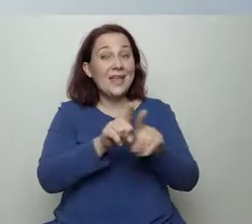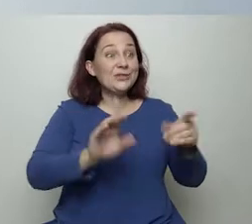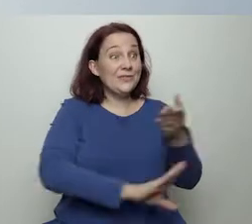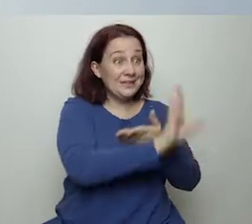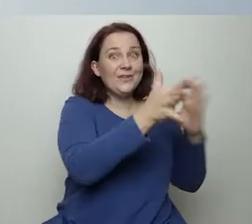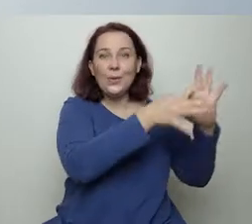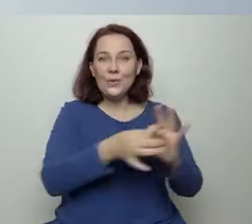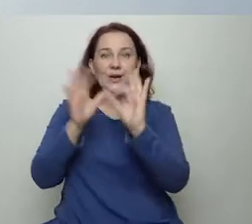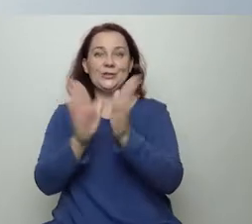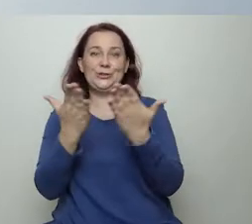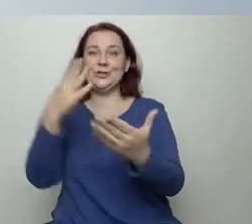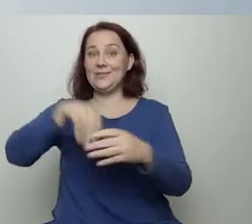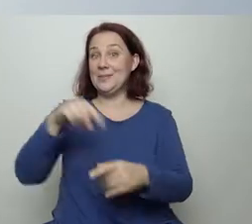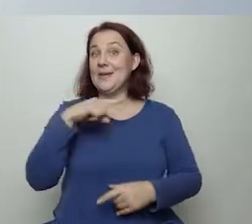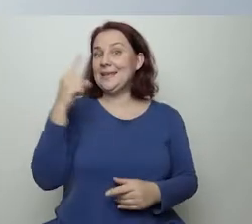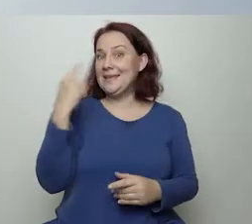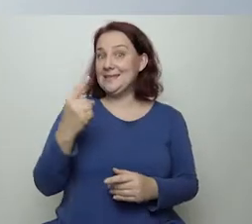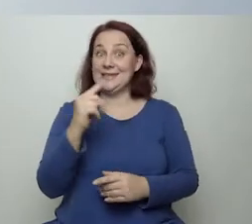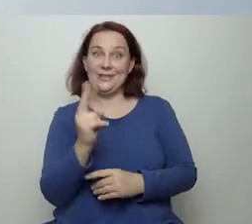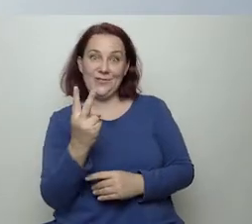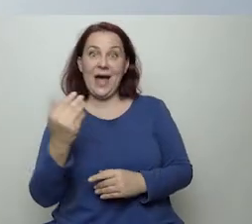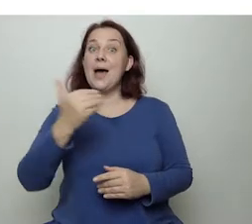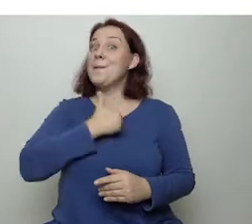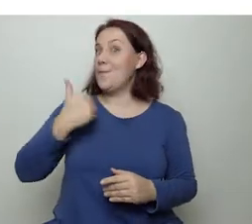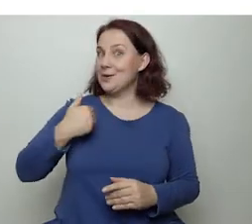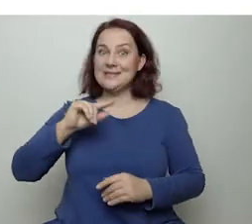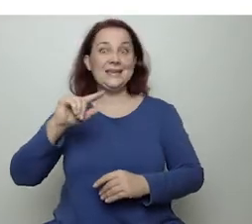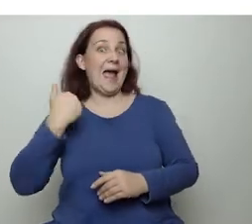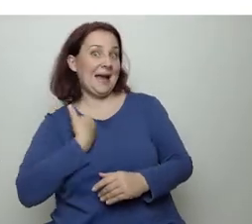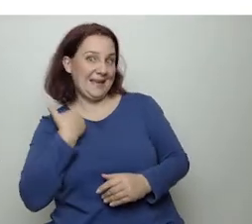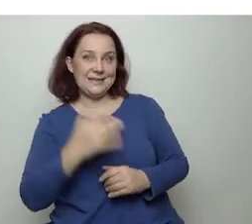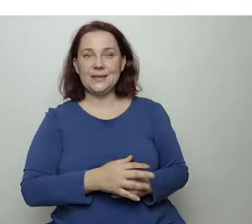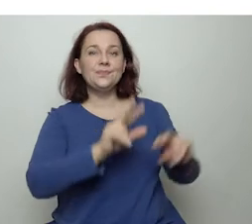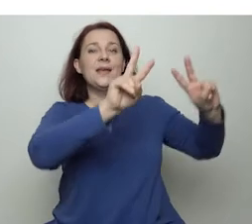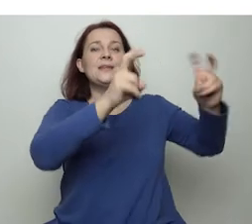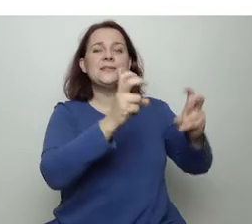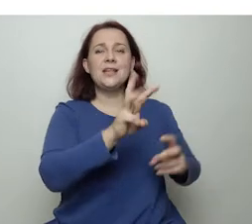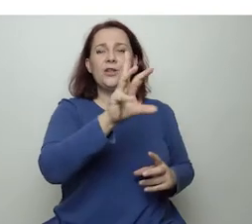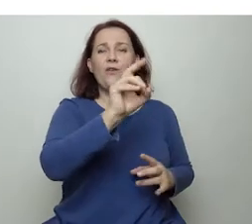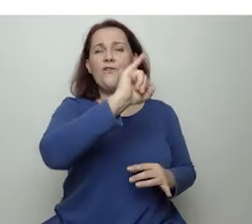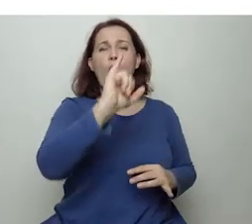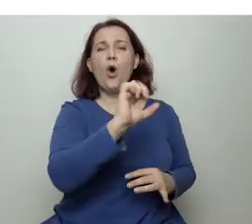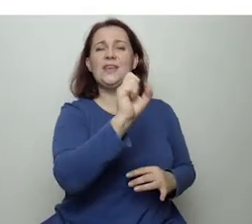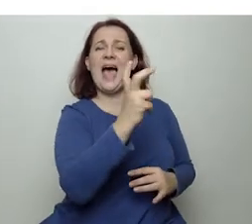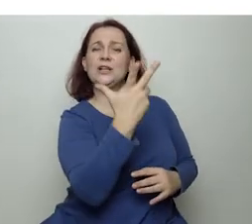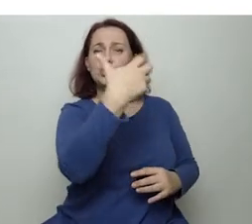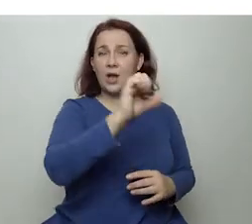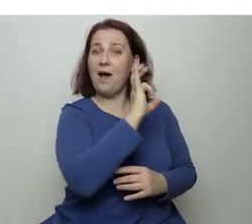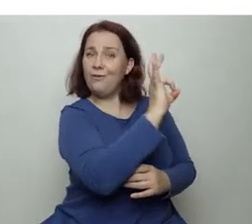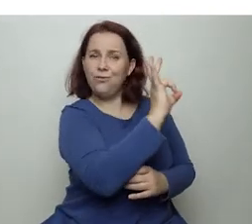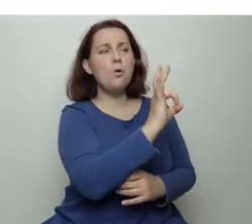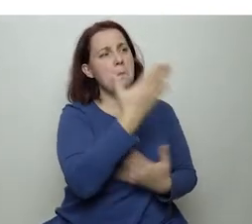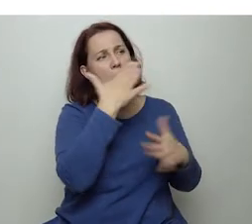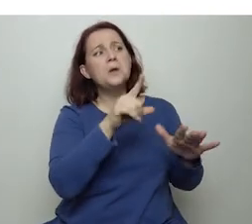książka w dwóch wersjach językowych, polskiej i angielskiej. Cytat z Wojaczka wskazuje na to, że jest to